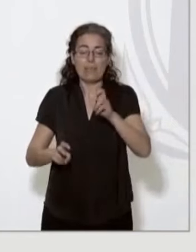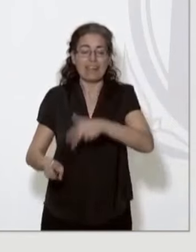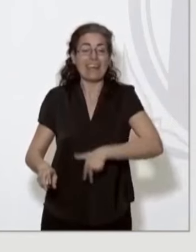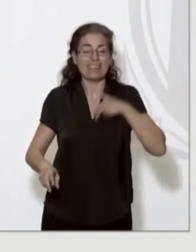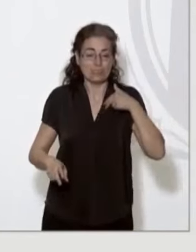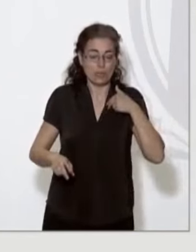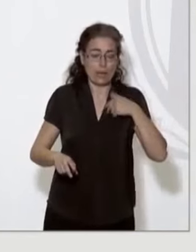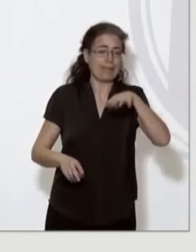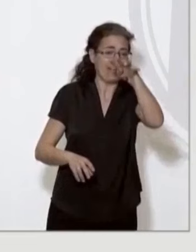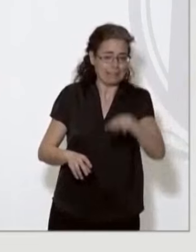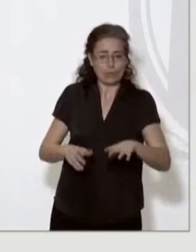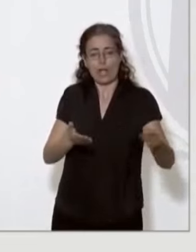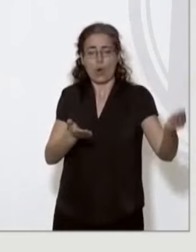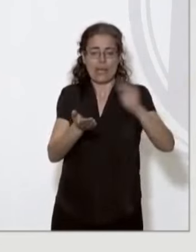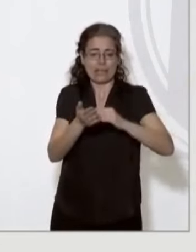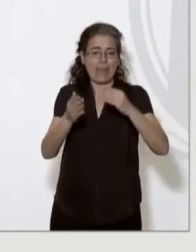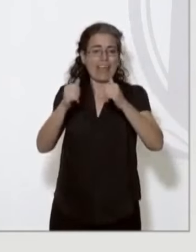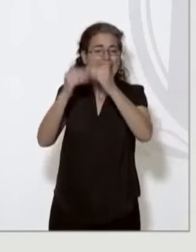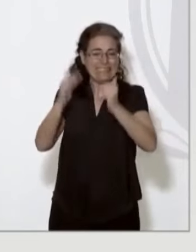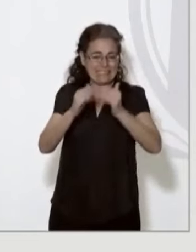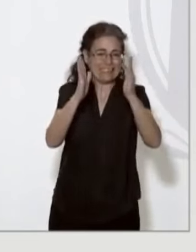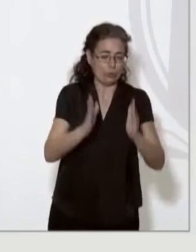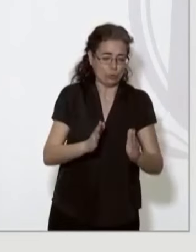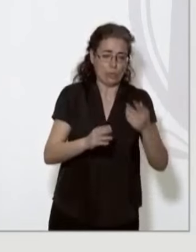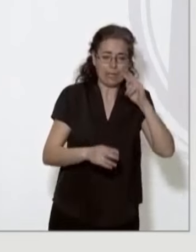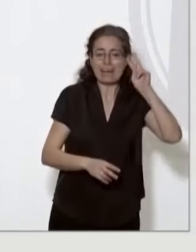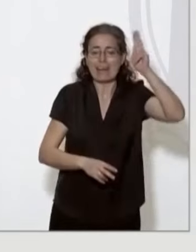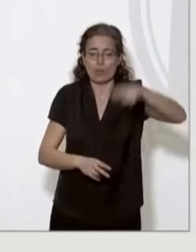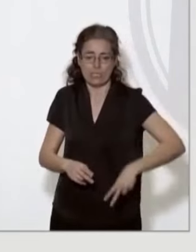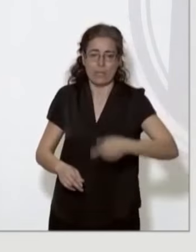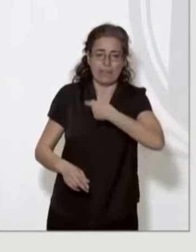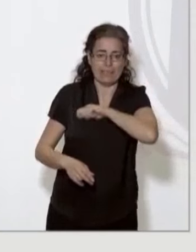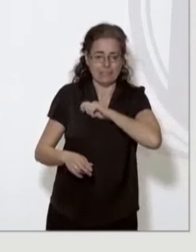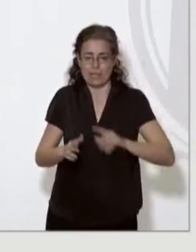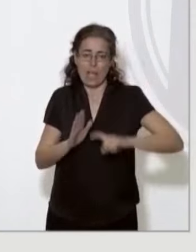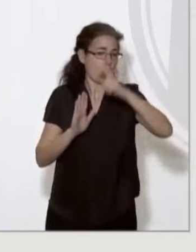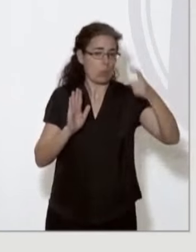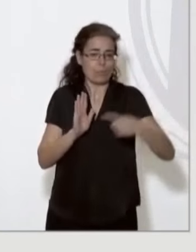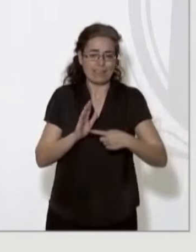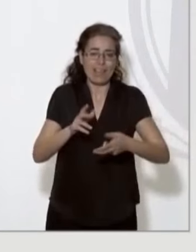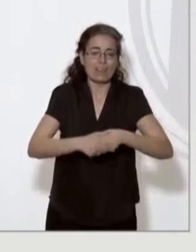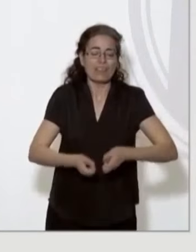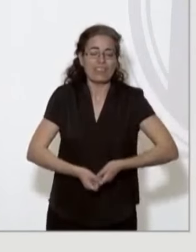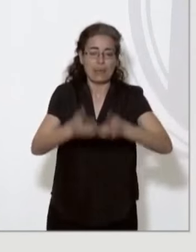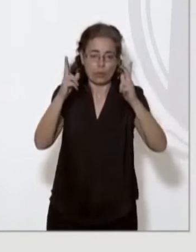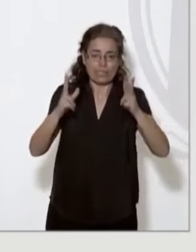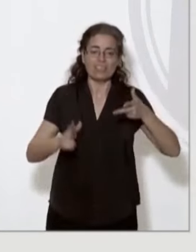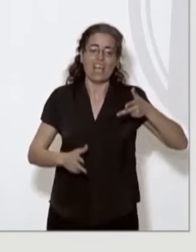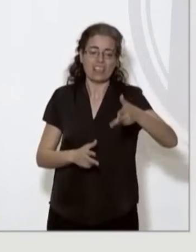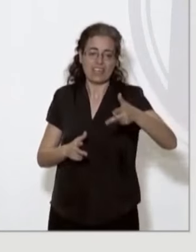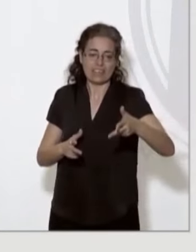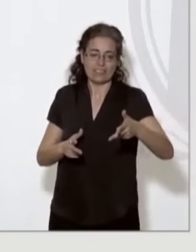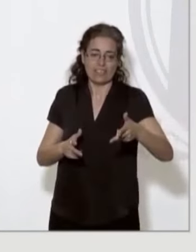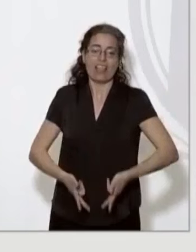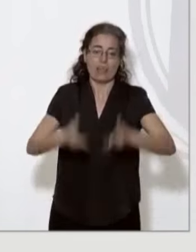recuperés les institucions en el camí cap al ple reconeixement nacional. Democràcia, drets i llibertats,